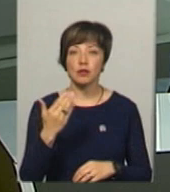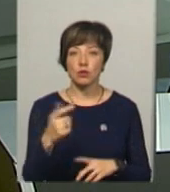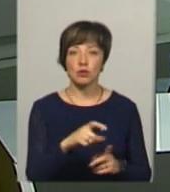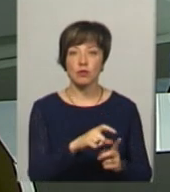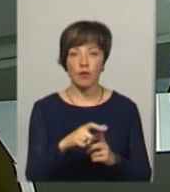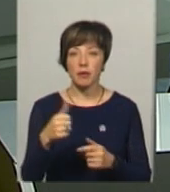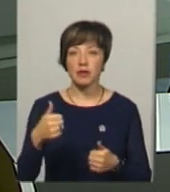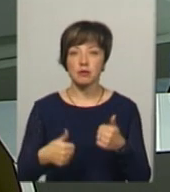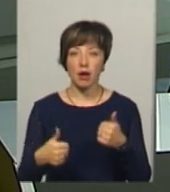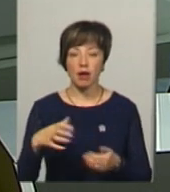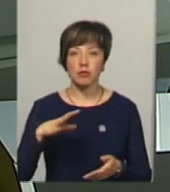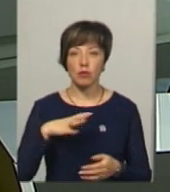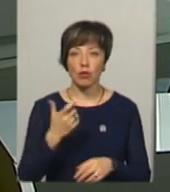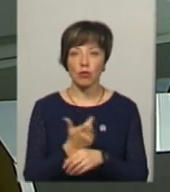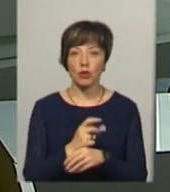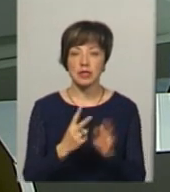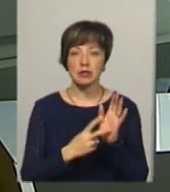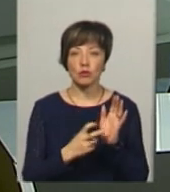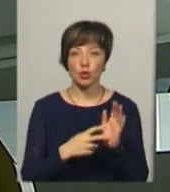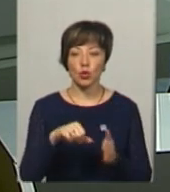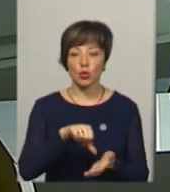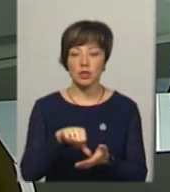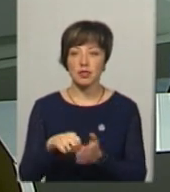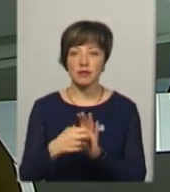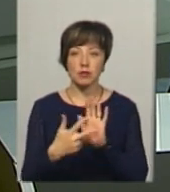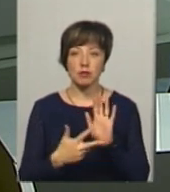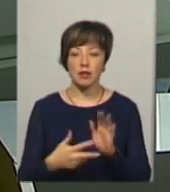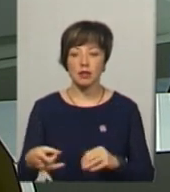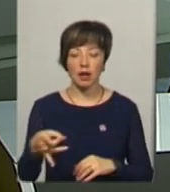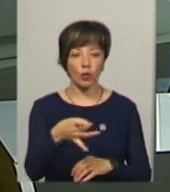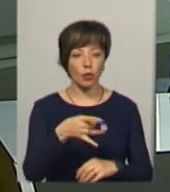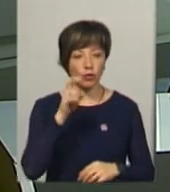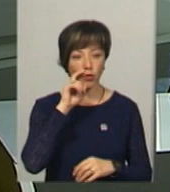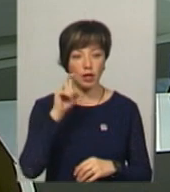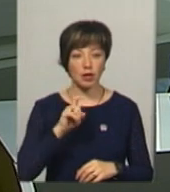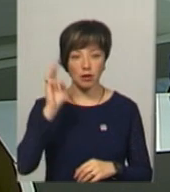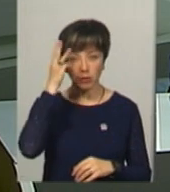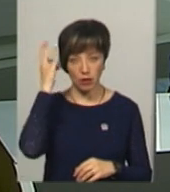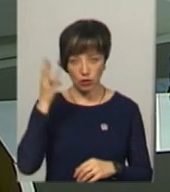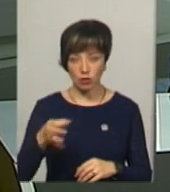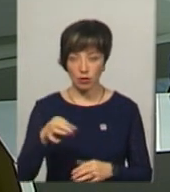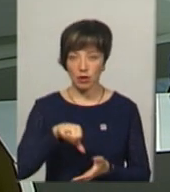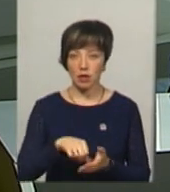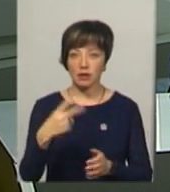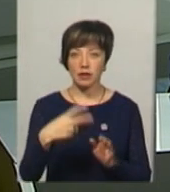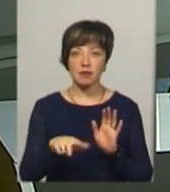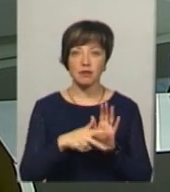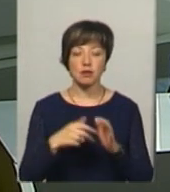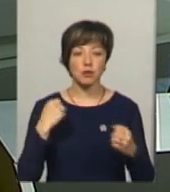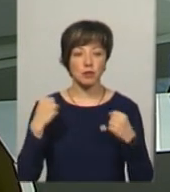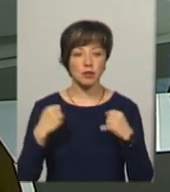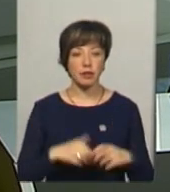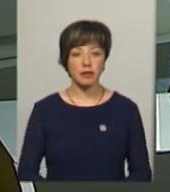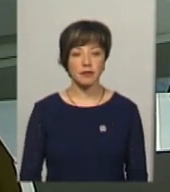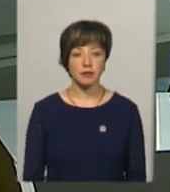словами, на змаганнях було представлено понад 700 учасників із 18 регіонів України. Хмельниччину представляли 28 спортсменів.